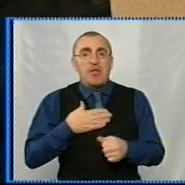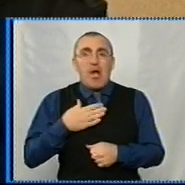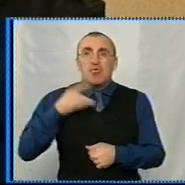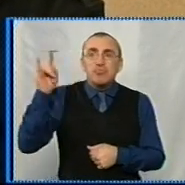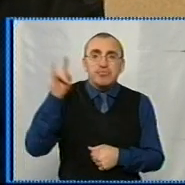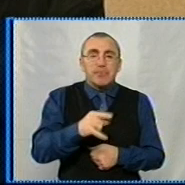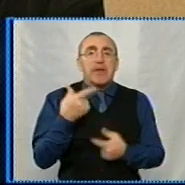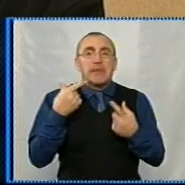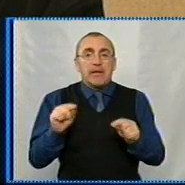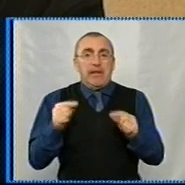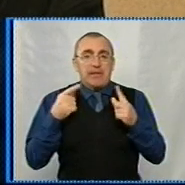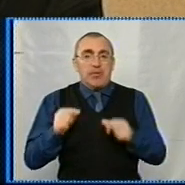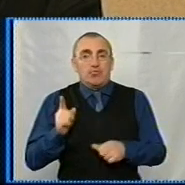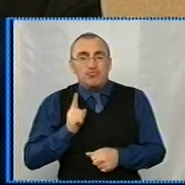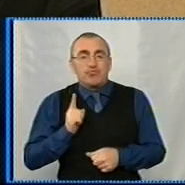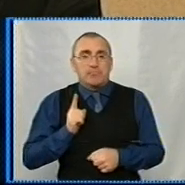літак.